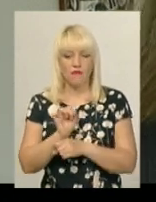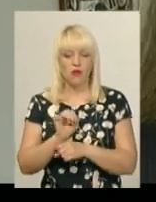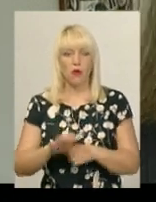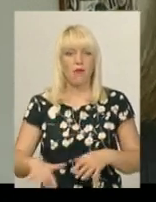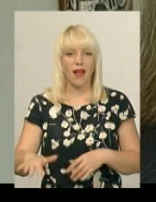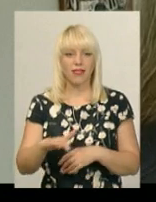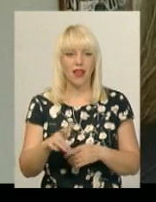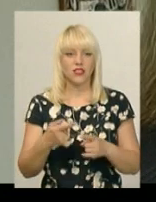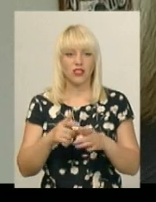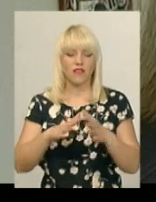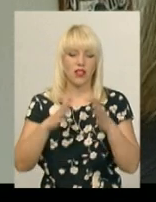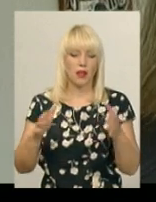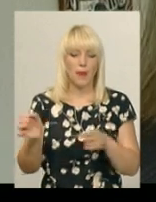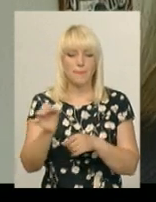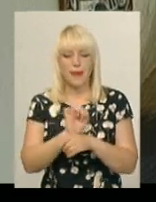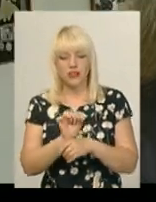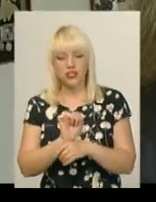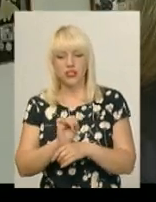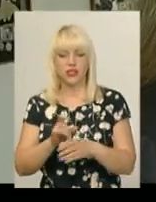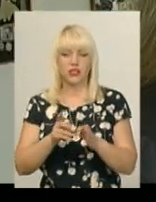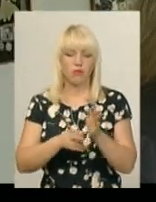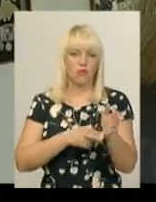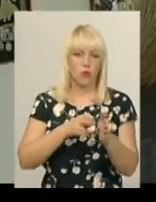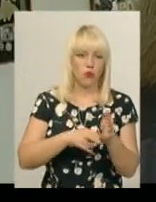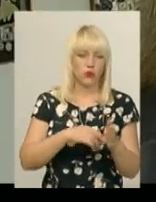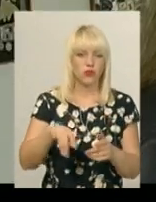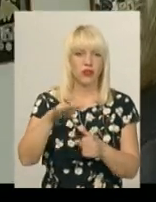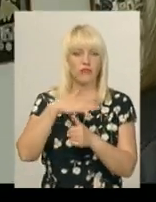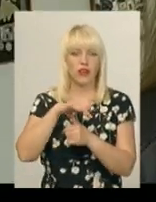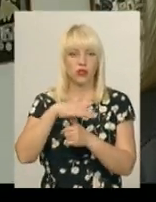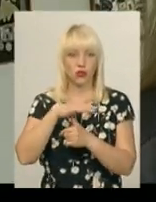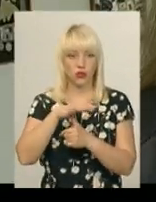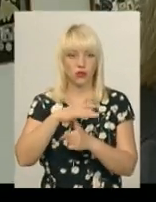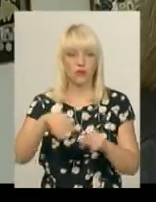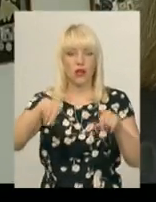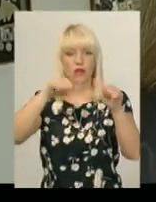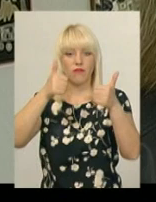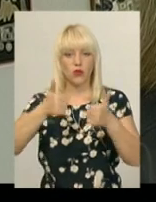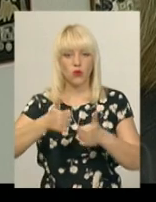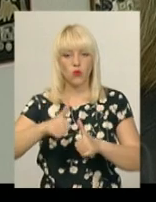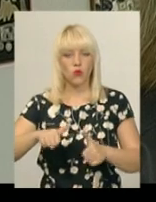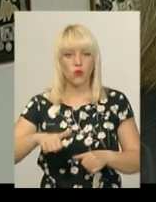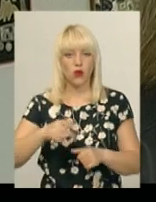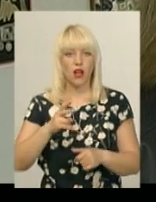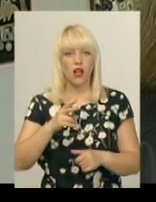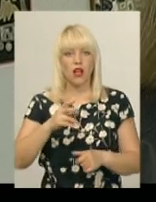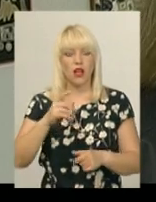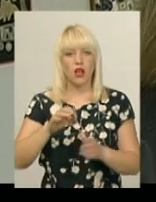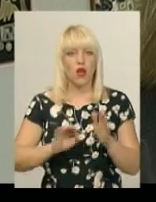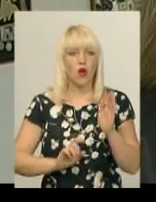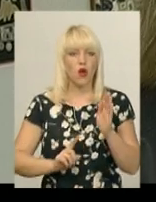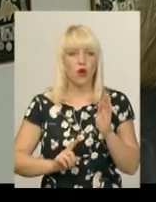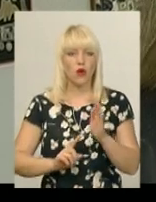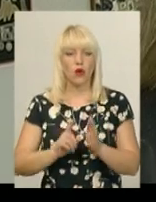велетенські машинки, потяг, вертоліт. Фігура великого космонавта, близько п'яти метрів, і ракета.